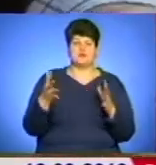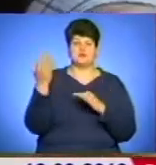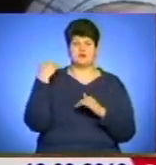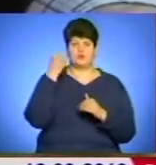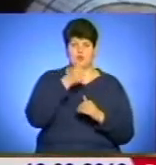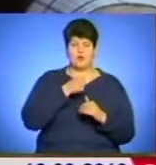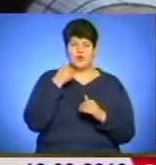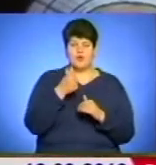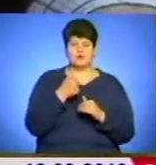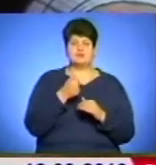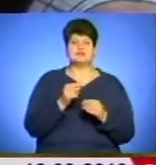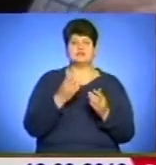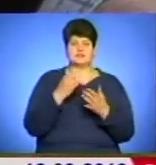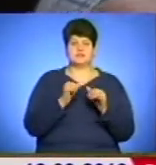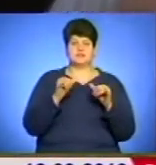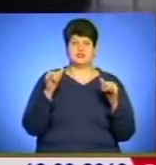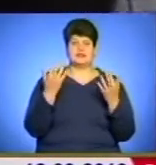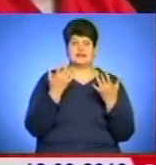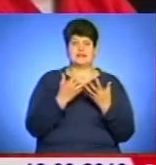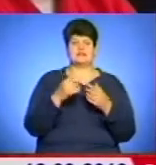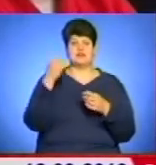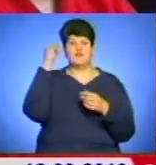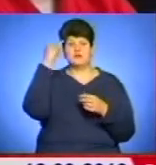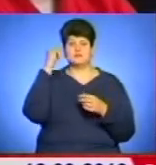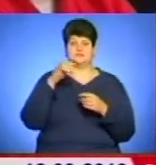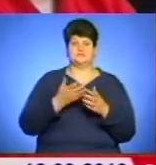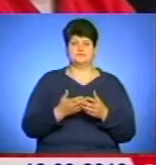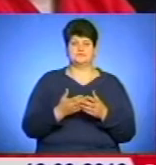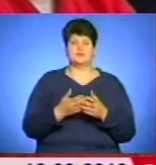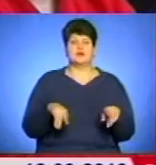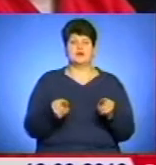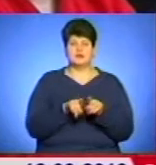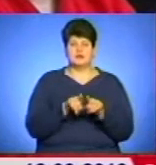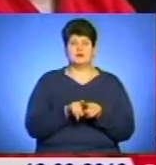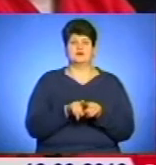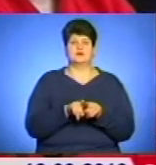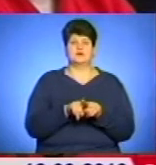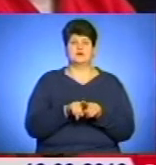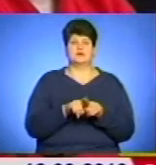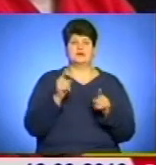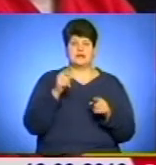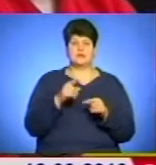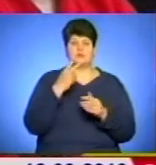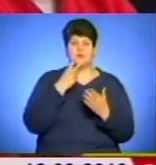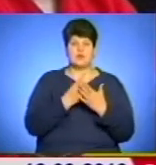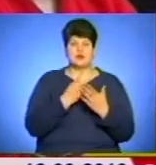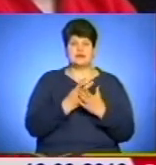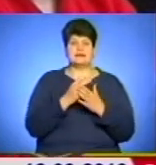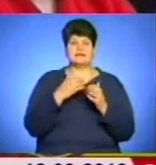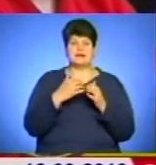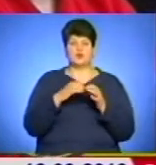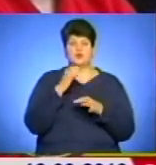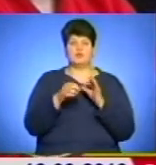Зросла кількість великої рогатої худоби. Аналогічним чином такі показники, як середньодобові прирости,